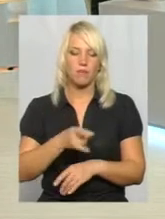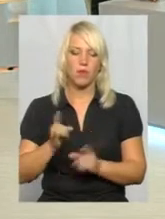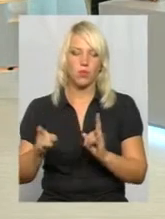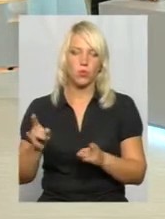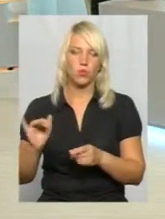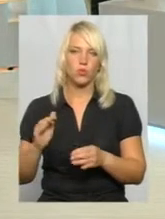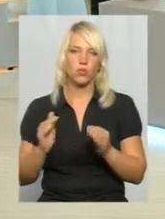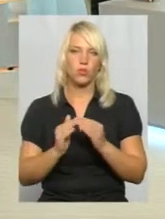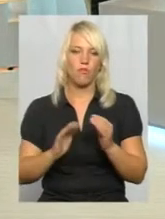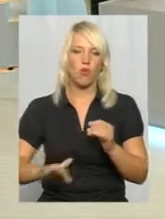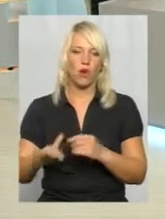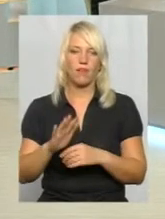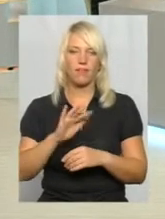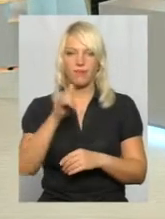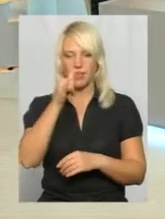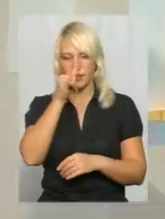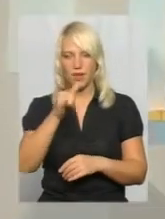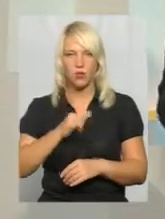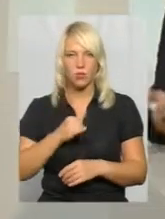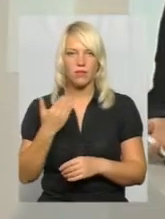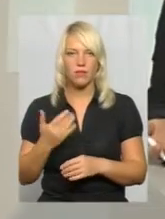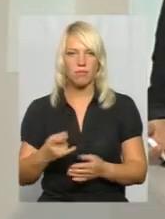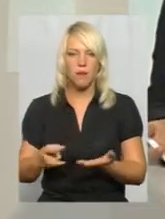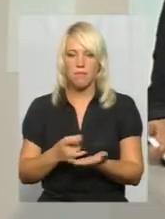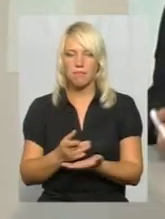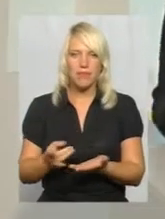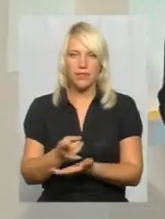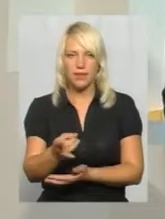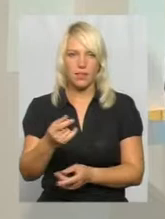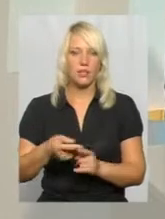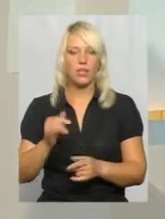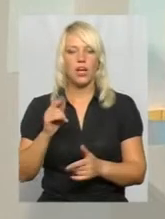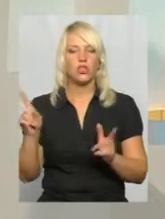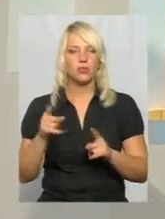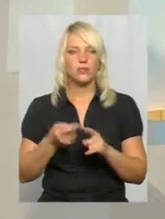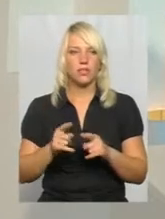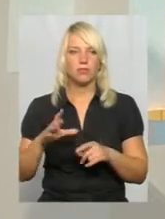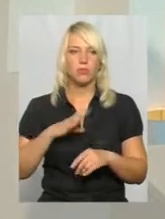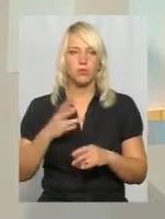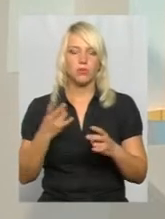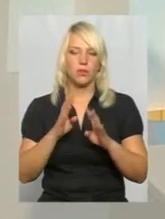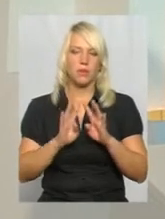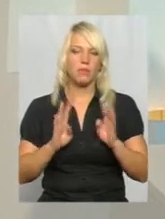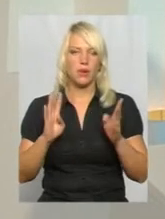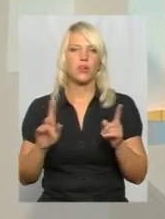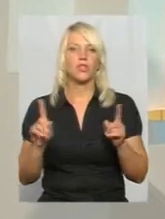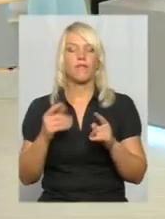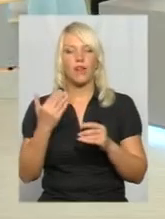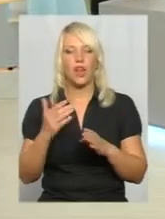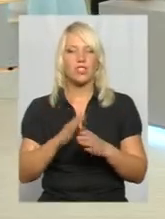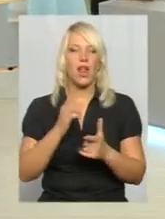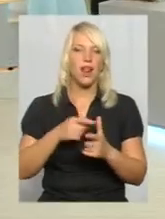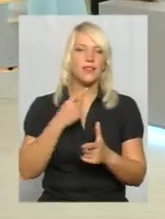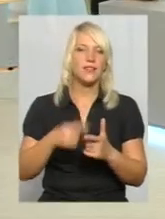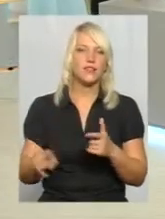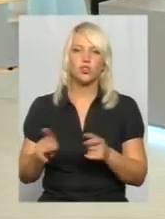не дають під'їхати. Але для того, щоб їх не було, потрібен паркан. То наведіть ваші альтернативи, що робити